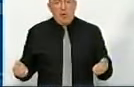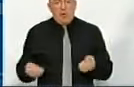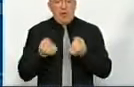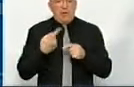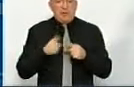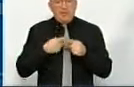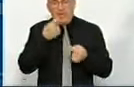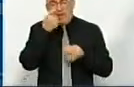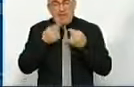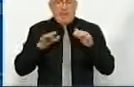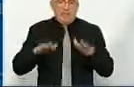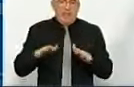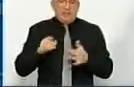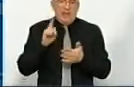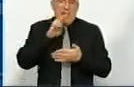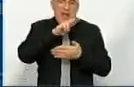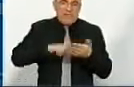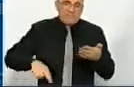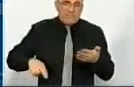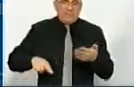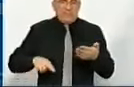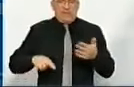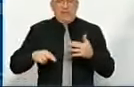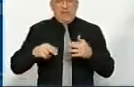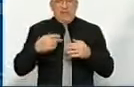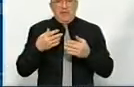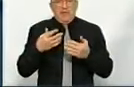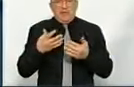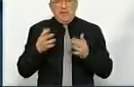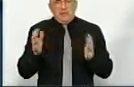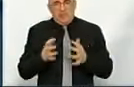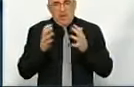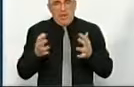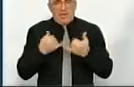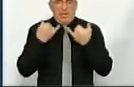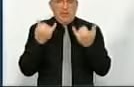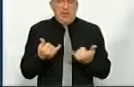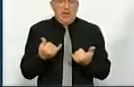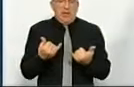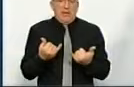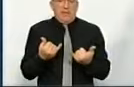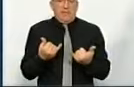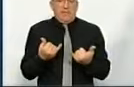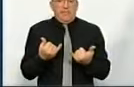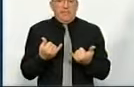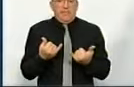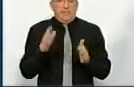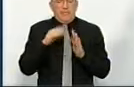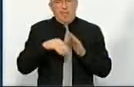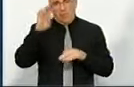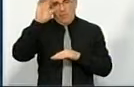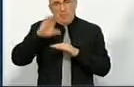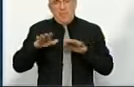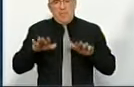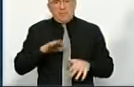інше, це деталі. Місцеві акцизи, плата за також збереження, зрахування до бюджетів